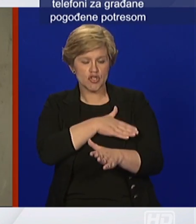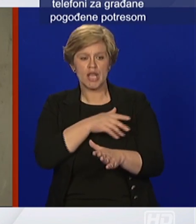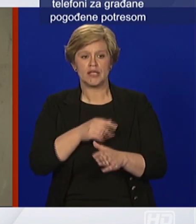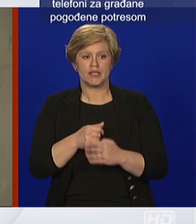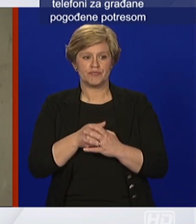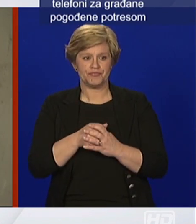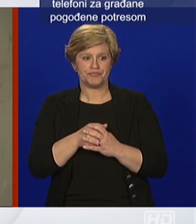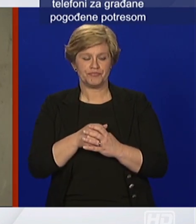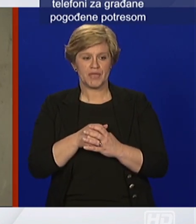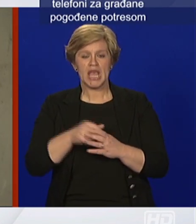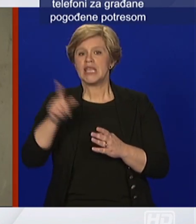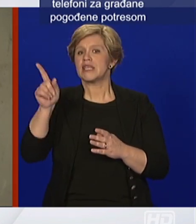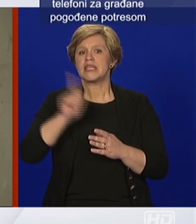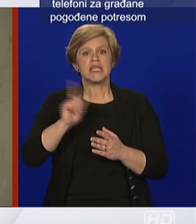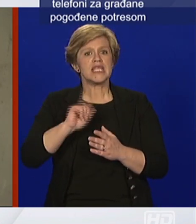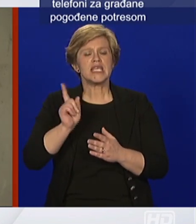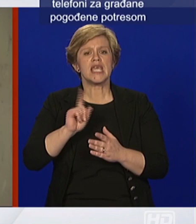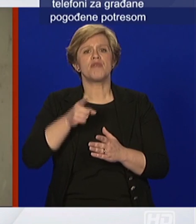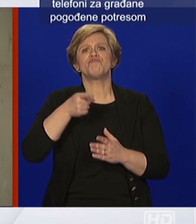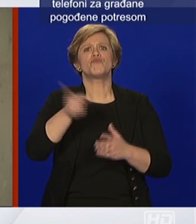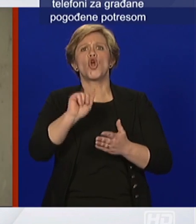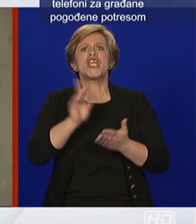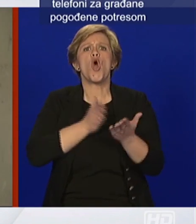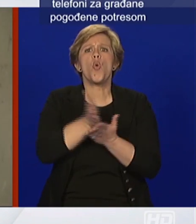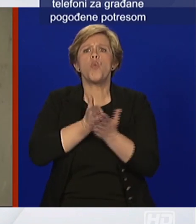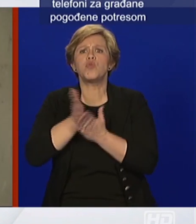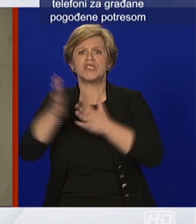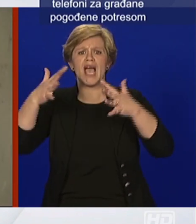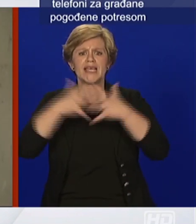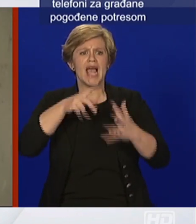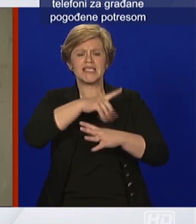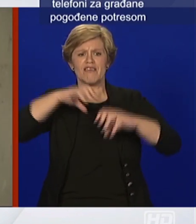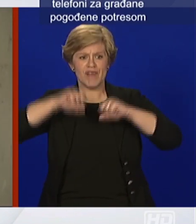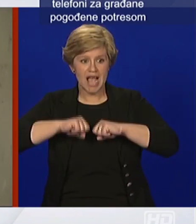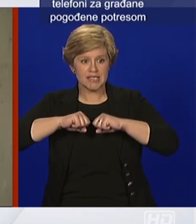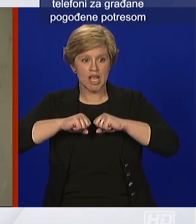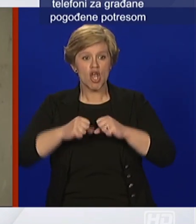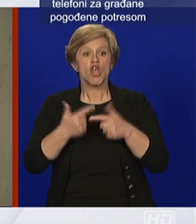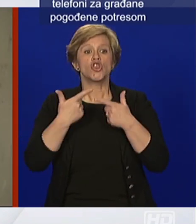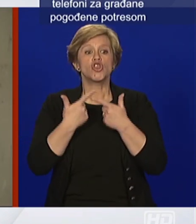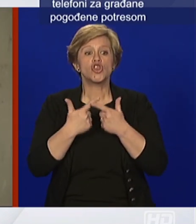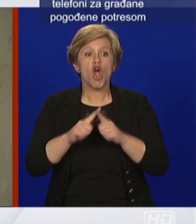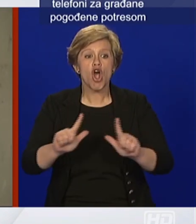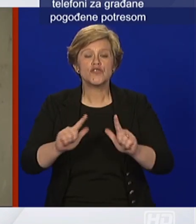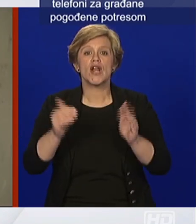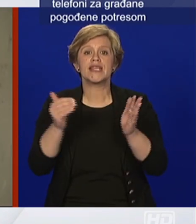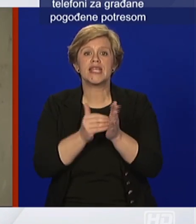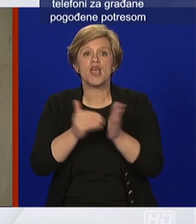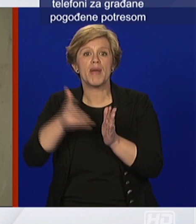gradskih vlasti. Dakle, dozvole se trebaju zatražiti